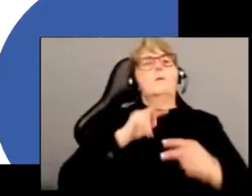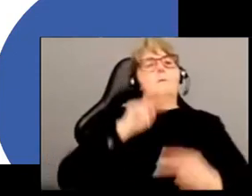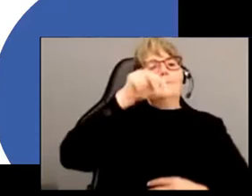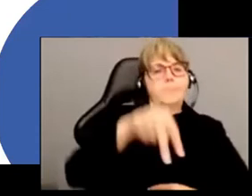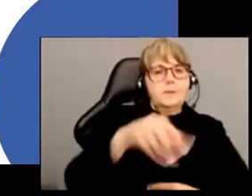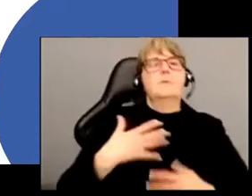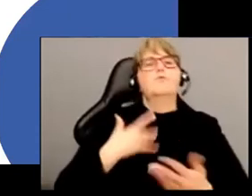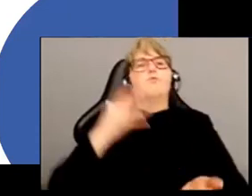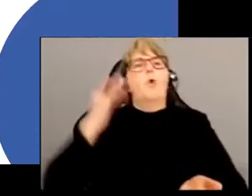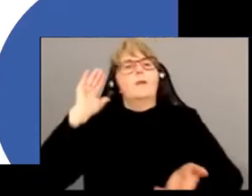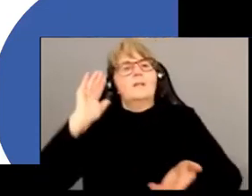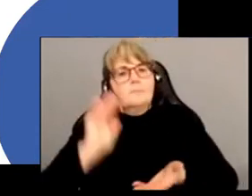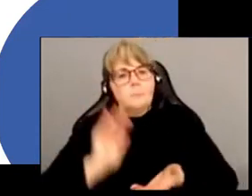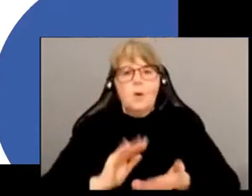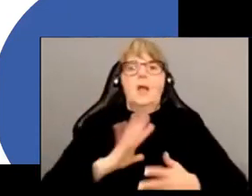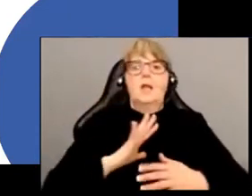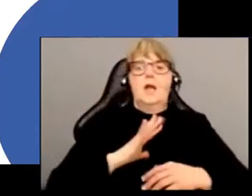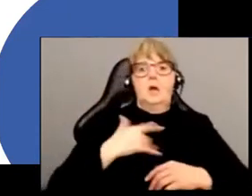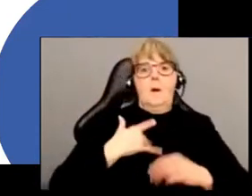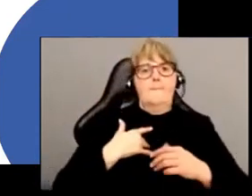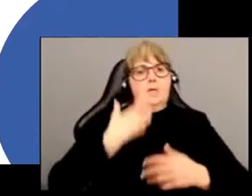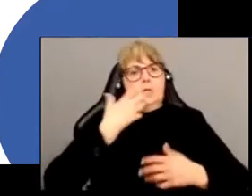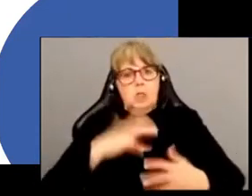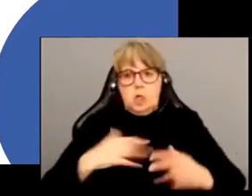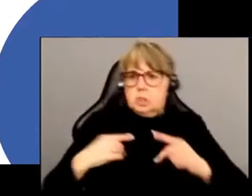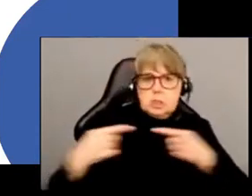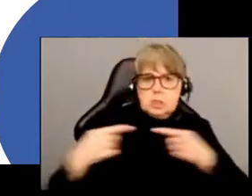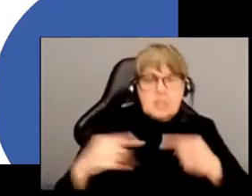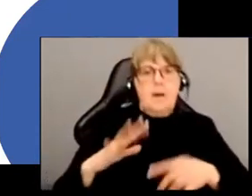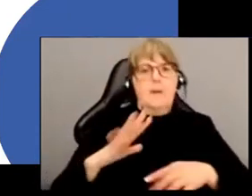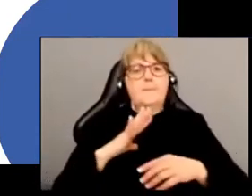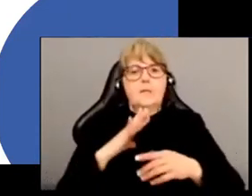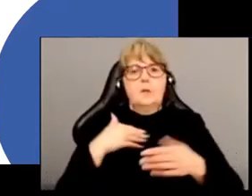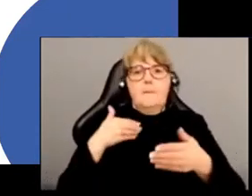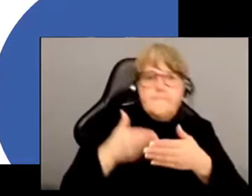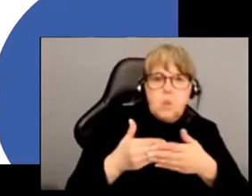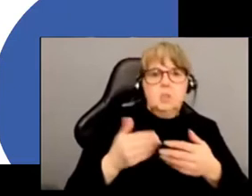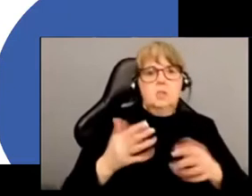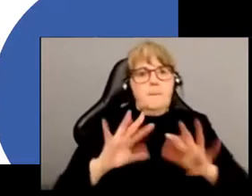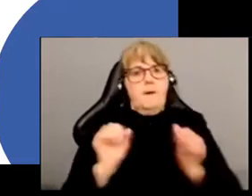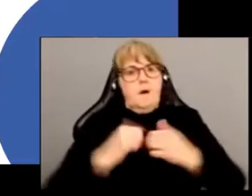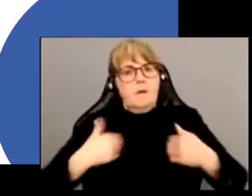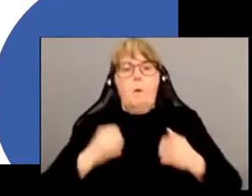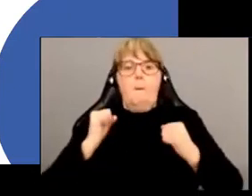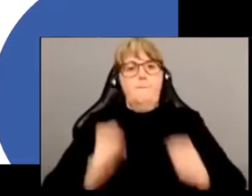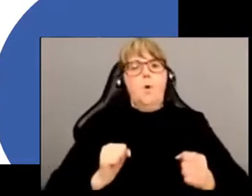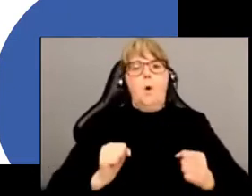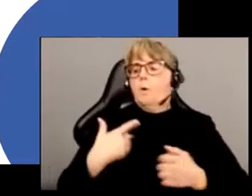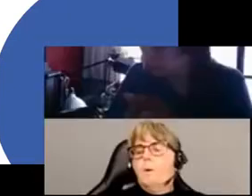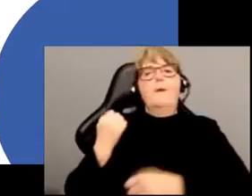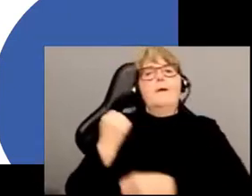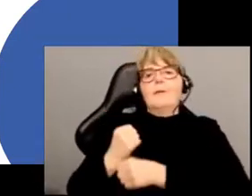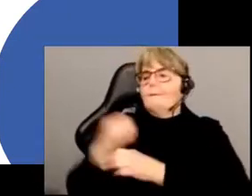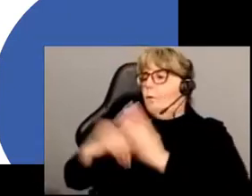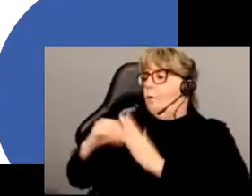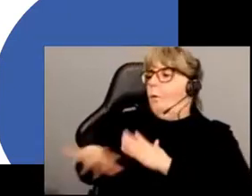difficultés et aux limitations graves qui caractérisent nos relations avec les animaux, on peut peut-être aussi mobiliser ces travaux, par exemple